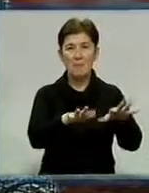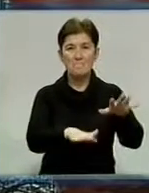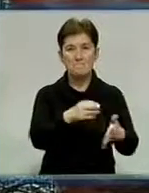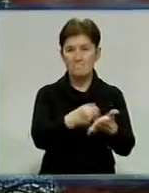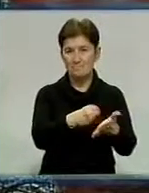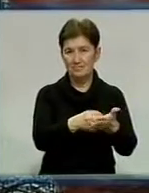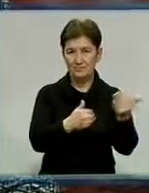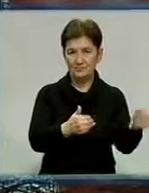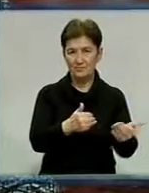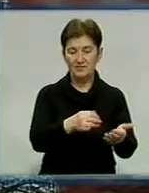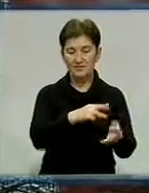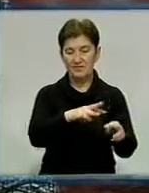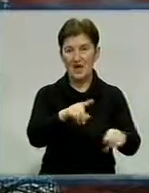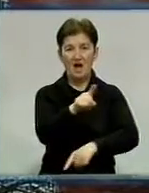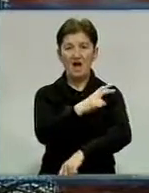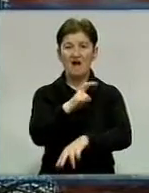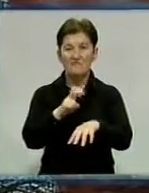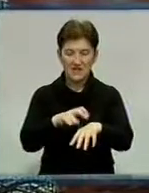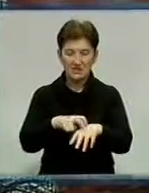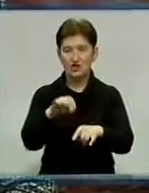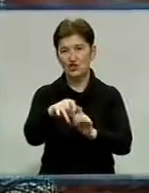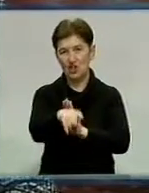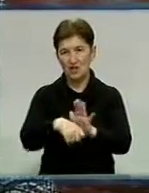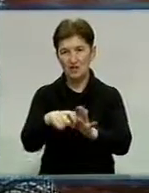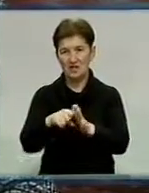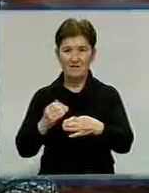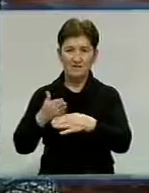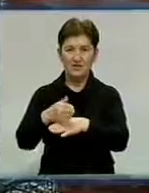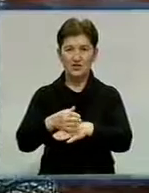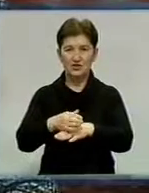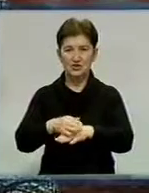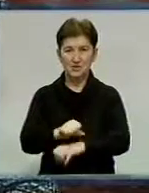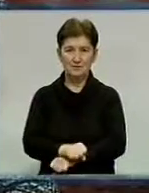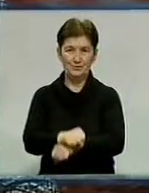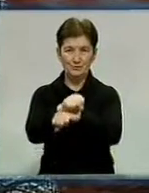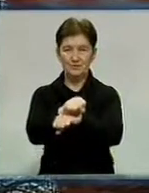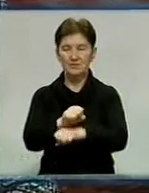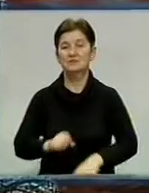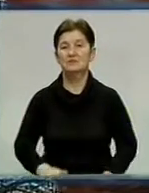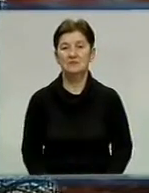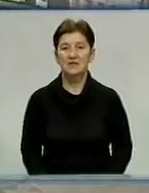Втомившись від безгрошів, є медики разом із шахтарями вийшли під стіни облдержадміністрації. Далі Ігор В'юн.